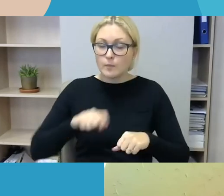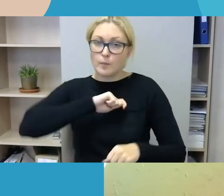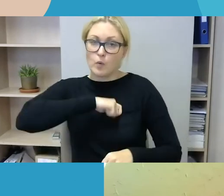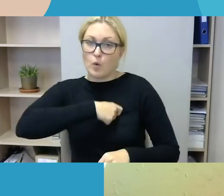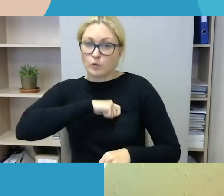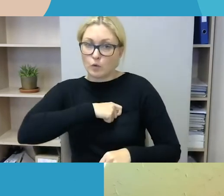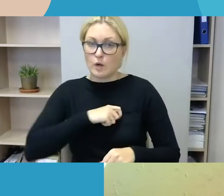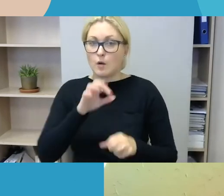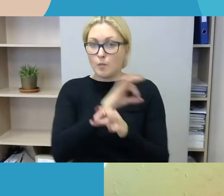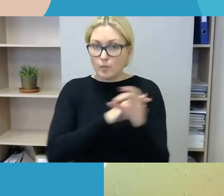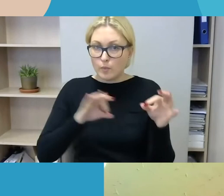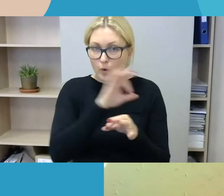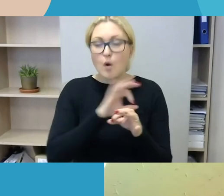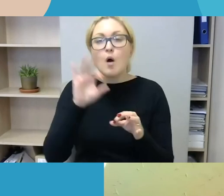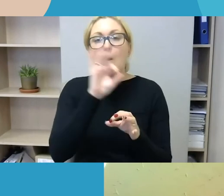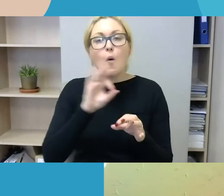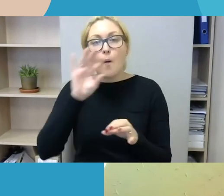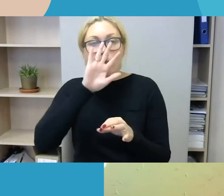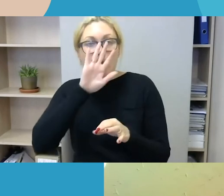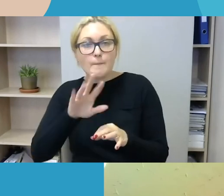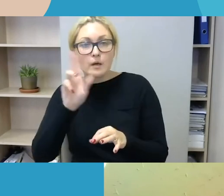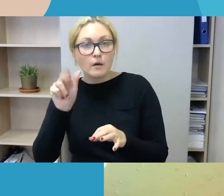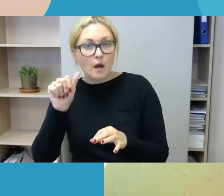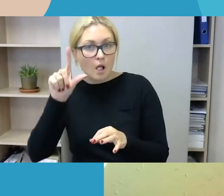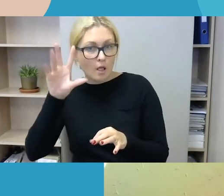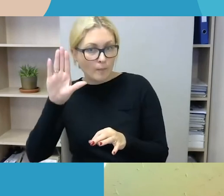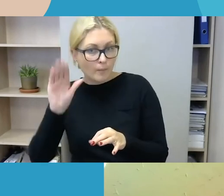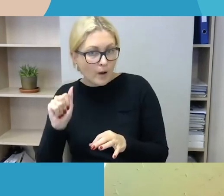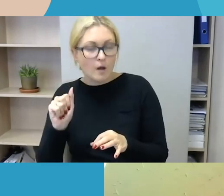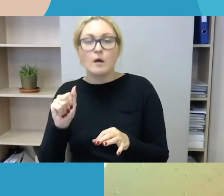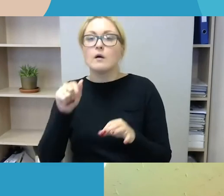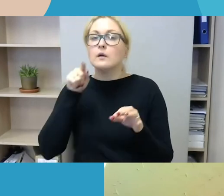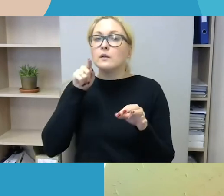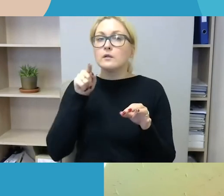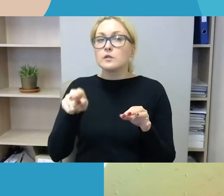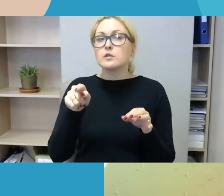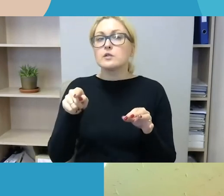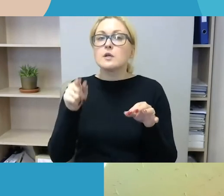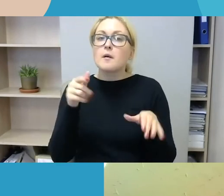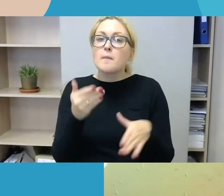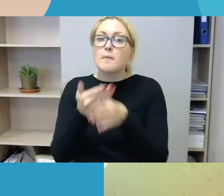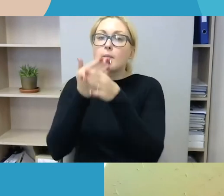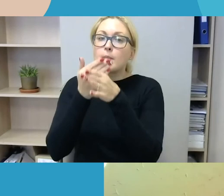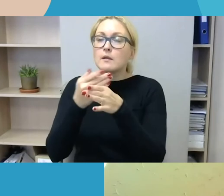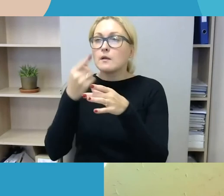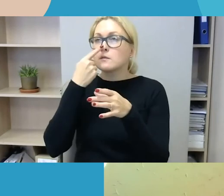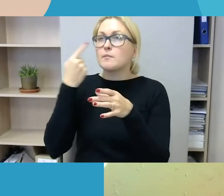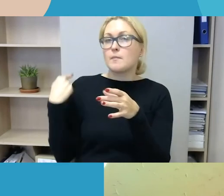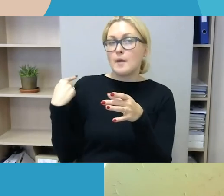apie nepykantos kalbą, kurią bus siekiama didinti atsaką, gerinti atsaką. Praėjusiais metais,